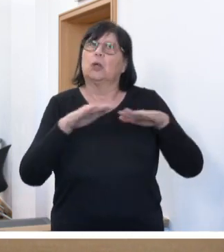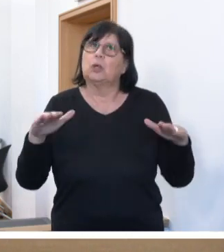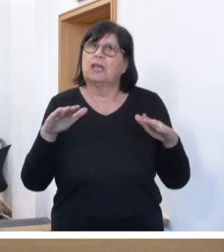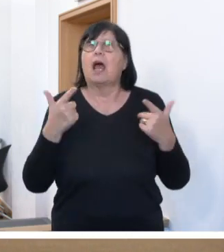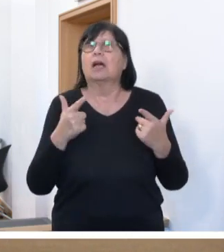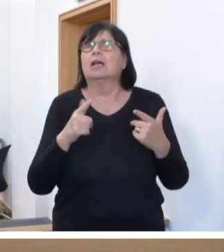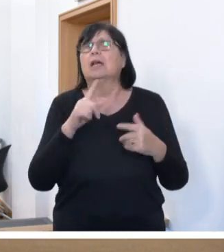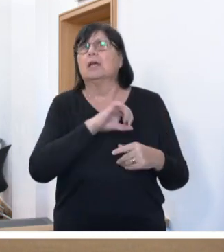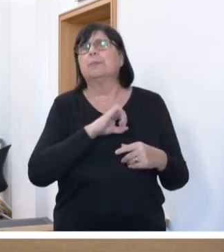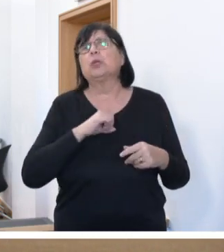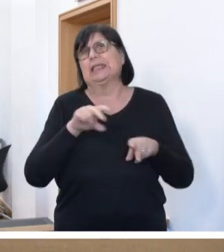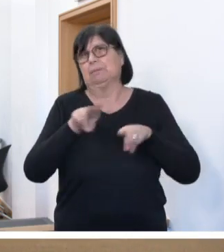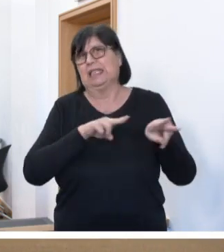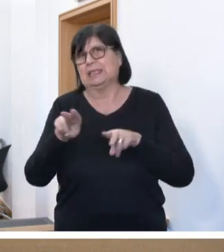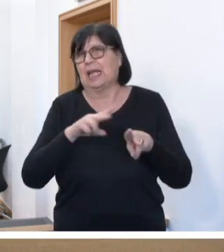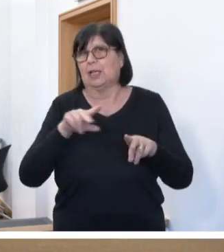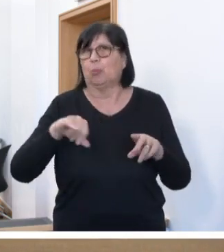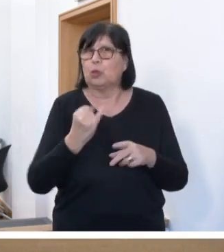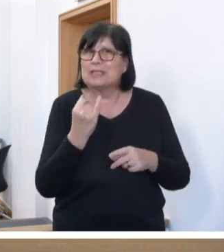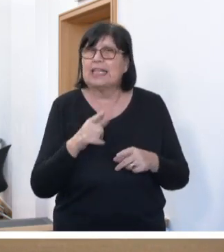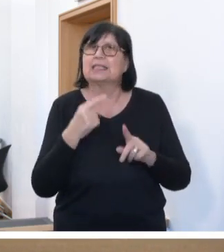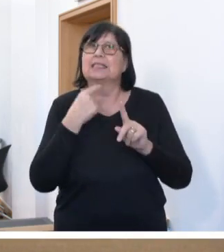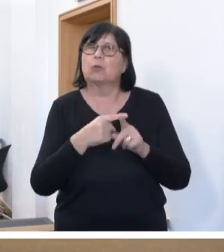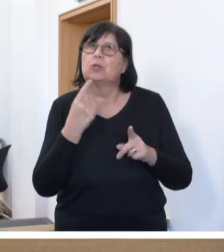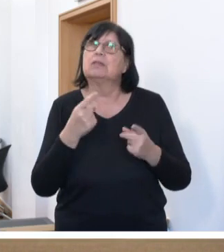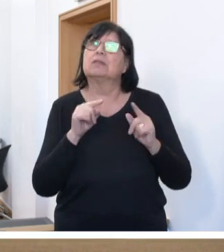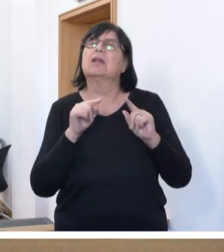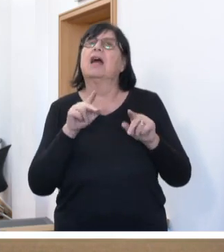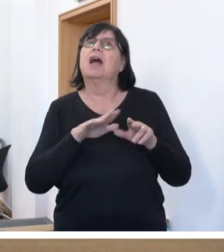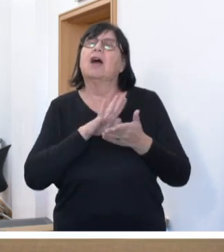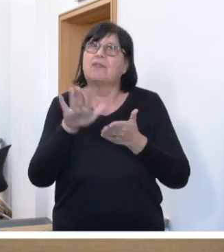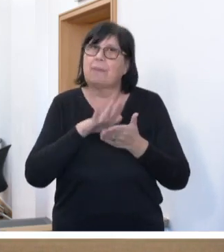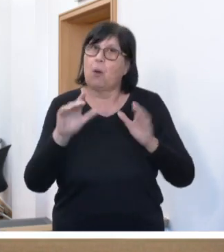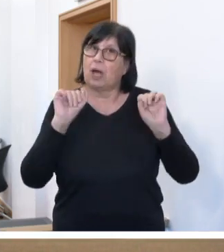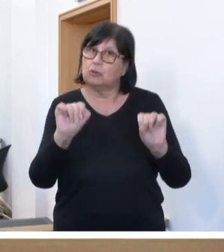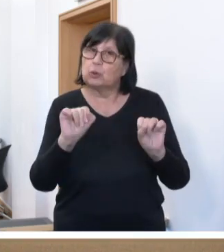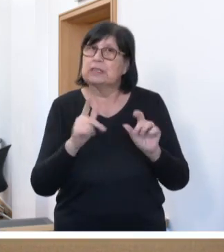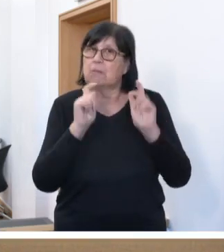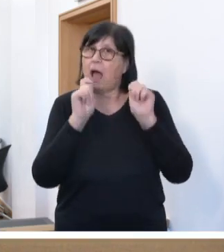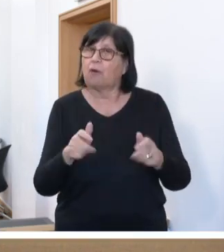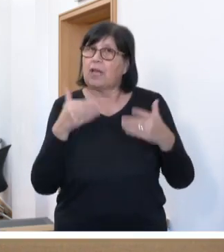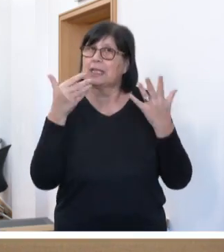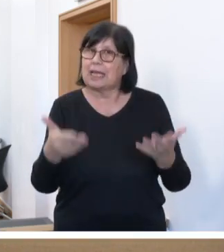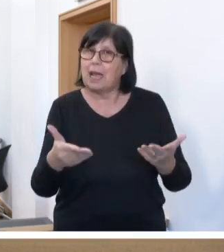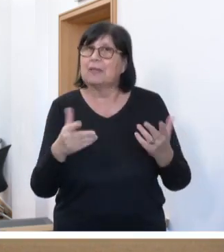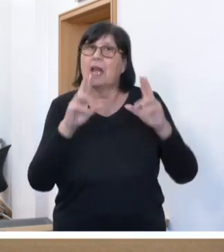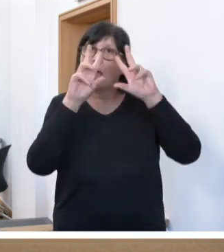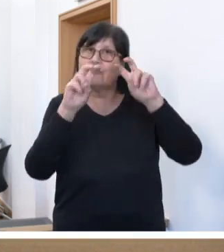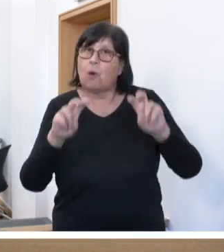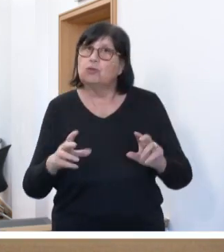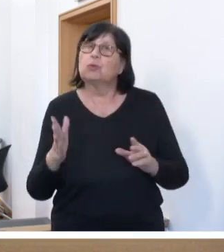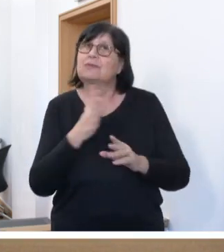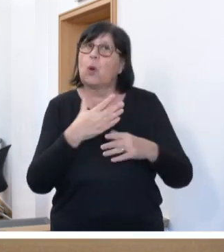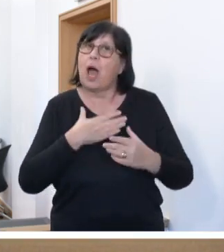seitens des Bundesministeriums der Justiz und für Verbraucherschutz in Auftrag gegebenen Forschungsvorhaben